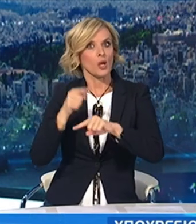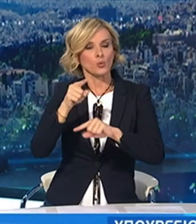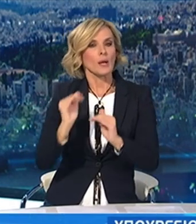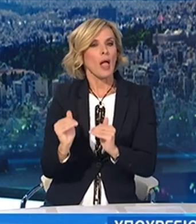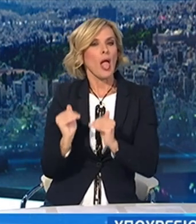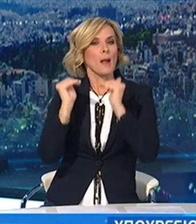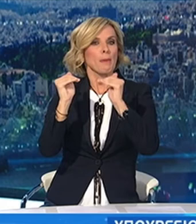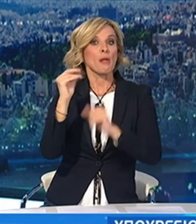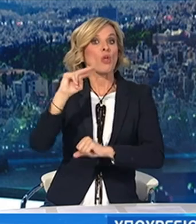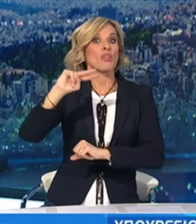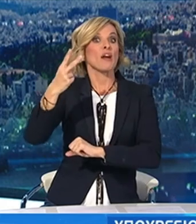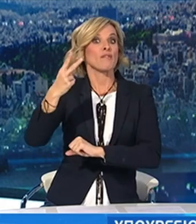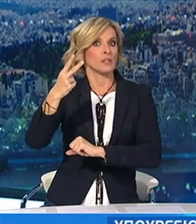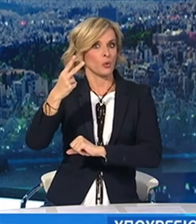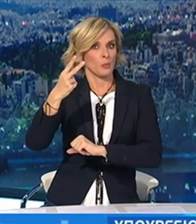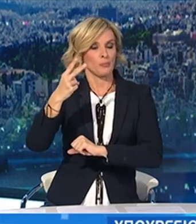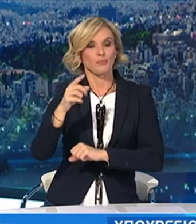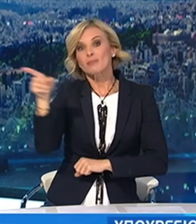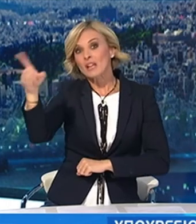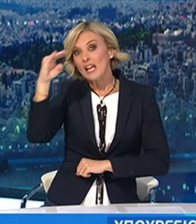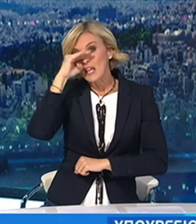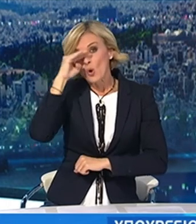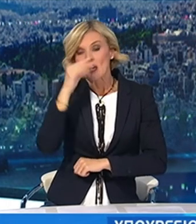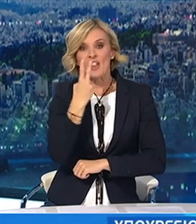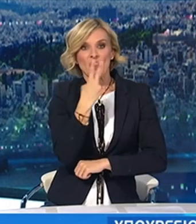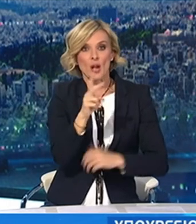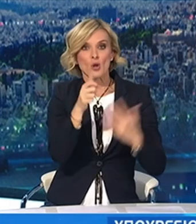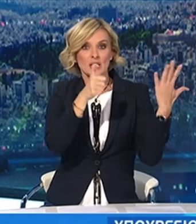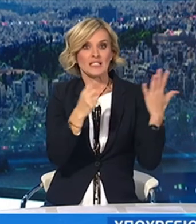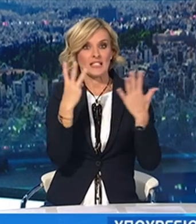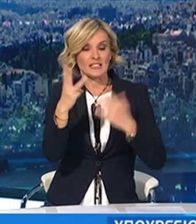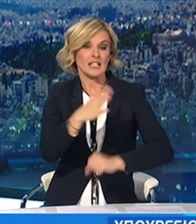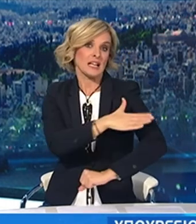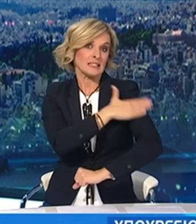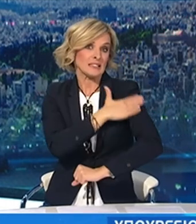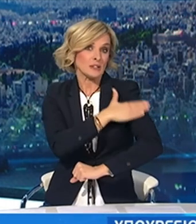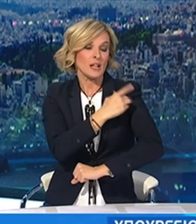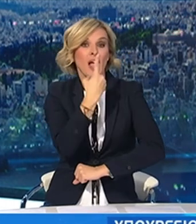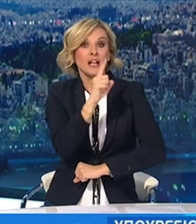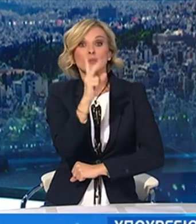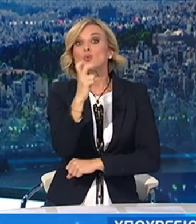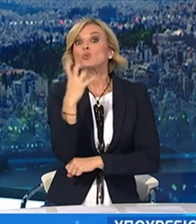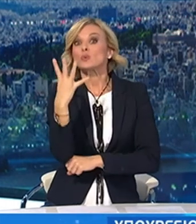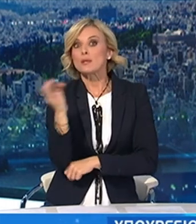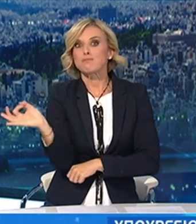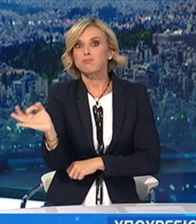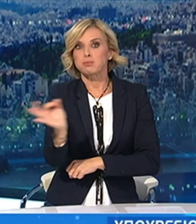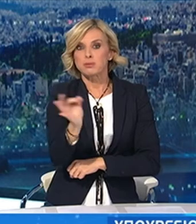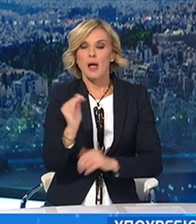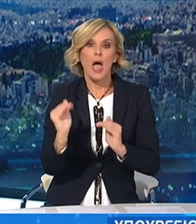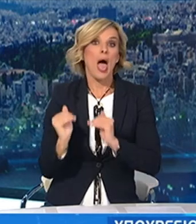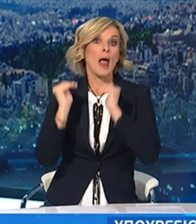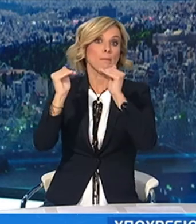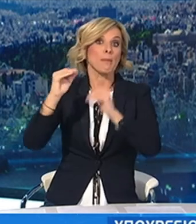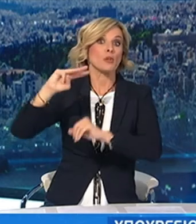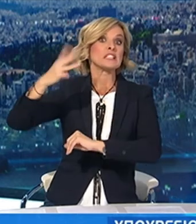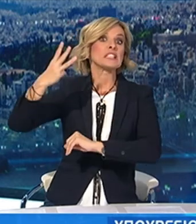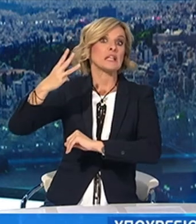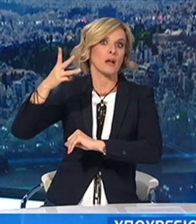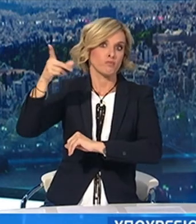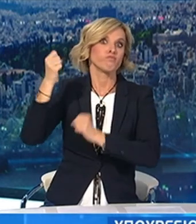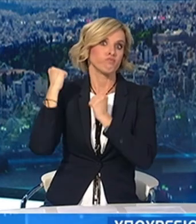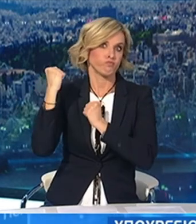επιτήρησεις τα Ιωάννα με 263 ενεργά κρούσματα και η Καστοριά με 124 ενεργά κρούσματα βρίσκονται στο επίπεδο 3 αυξημένης